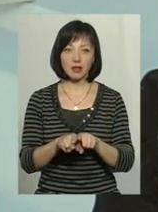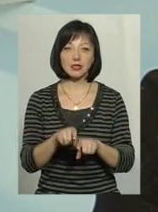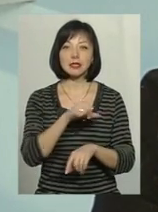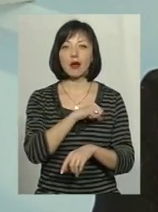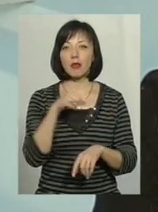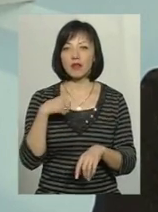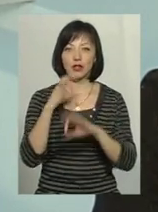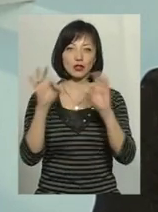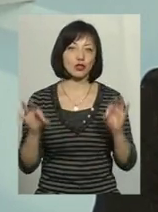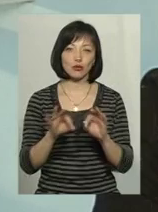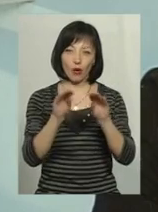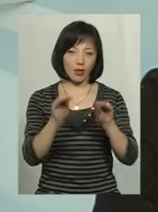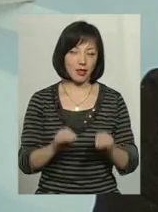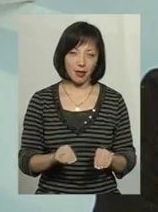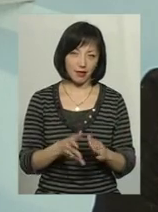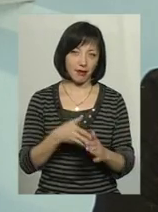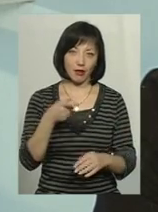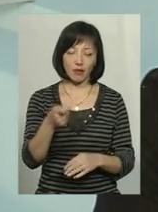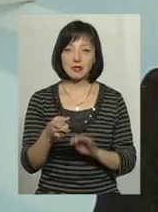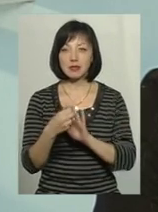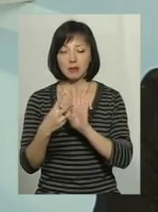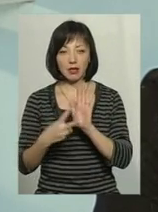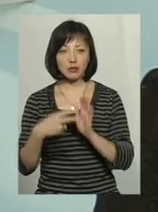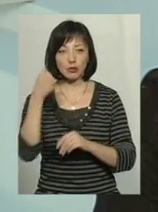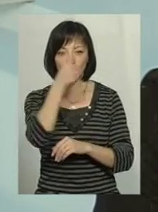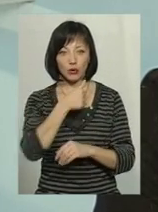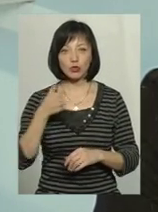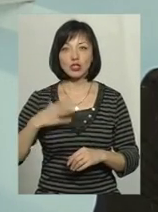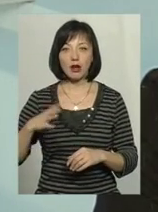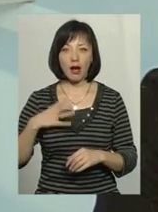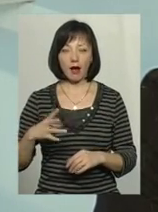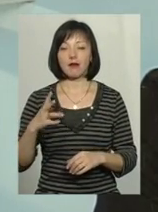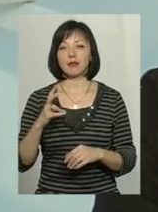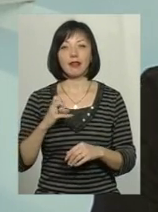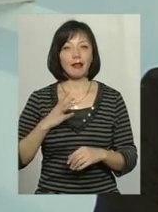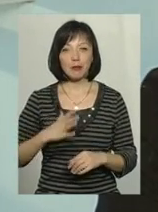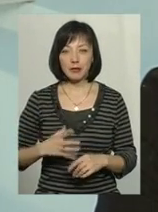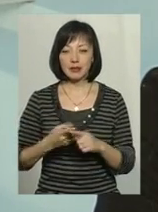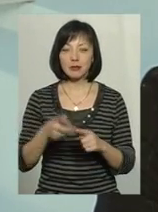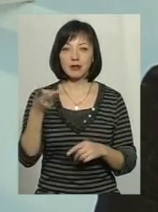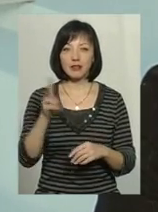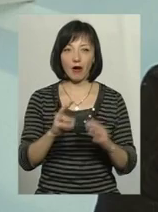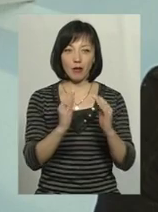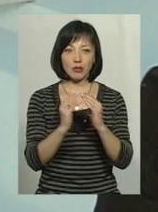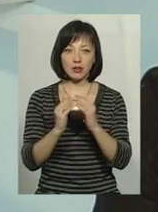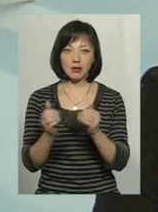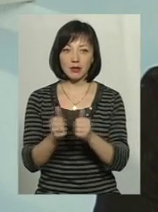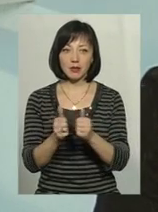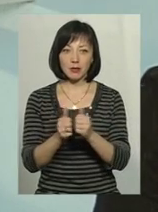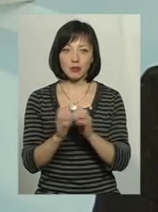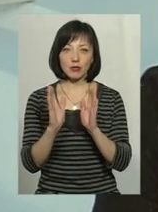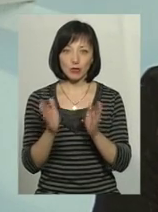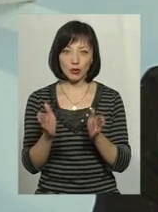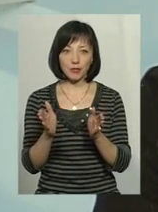самовільно нічого не декларував. Тому 2017 року ми чекаємо з нетерпінням, і оцих два будиночки неподалік ми будемо,